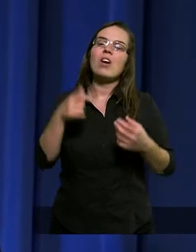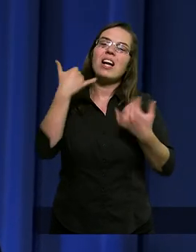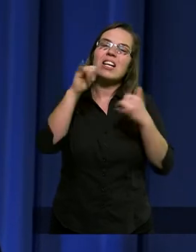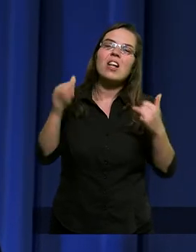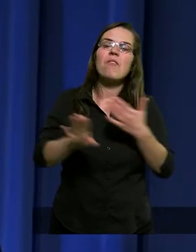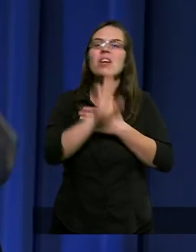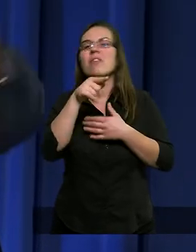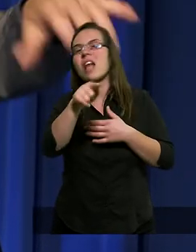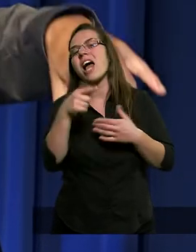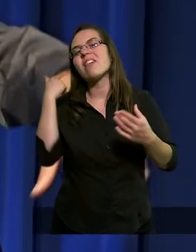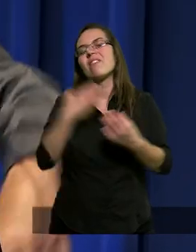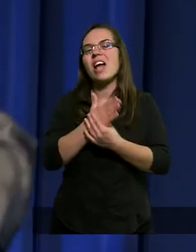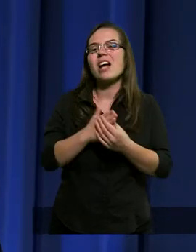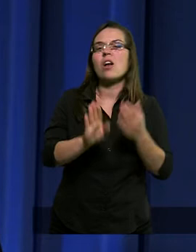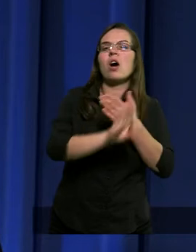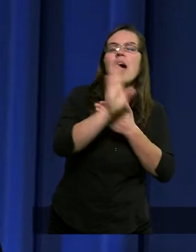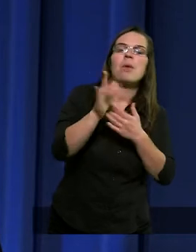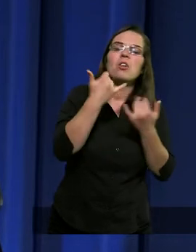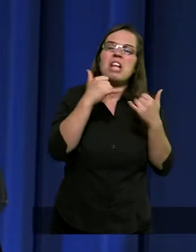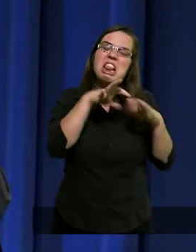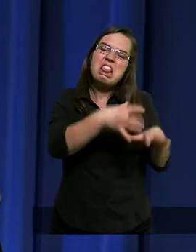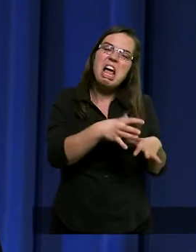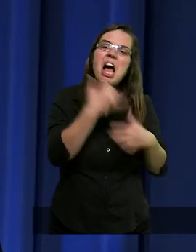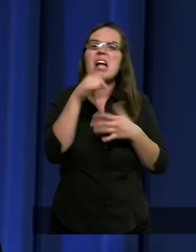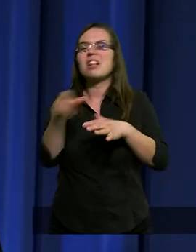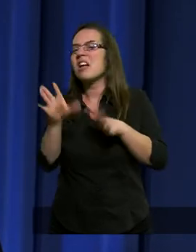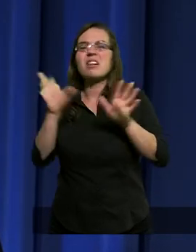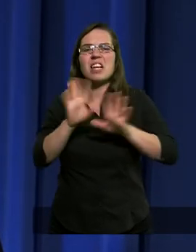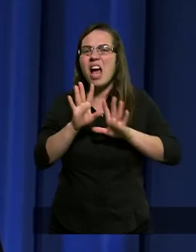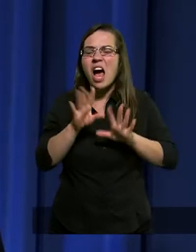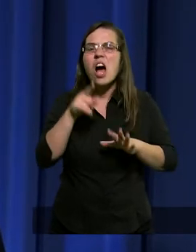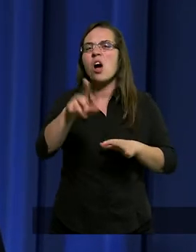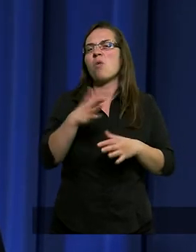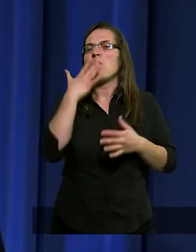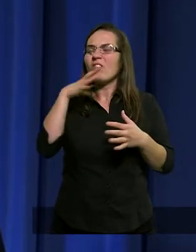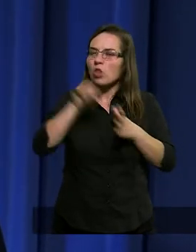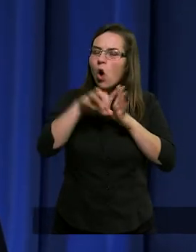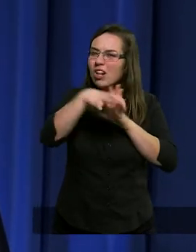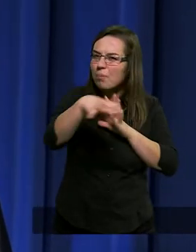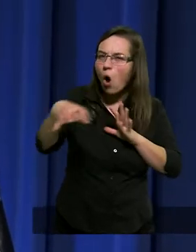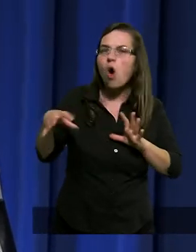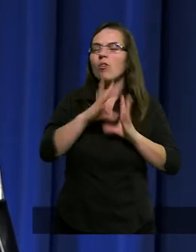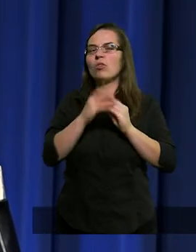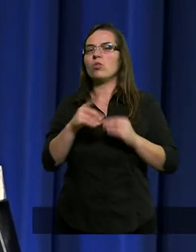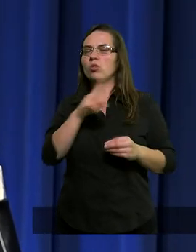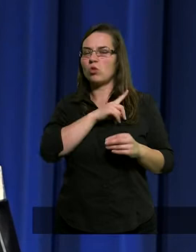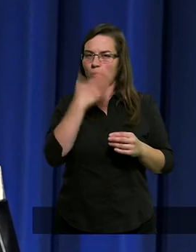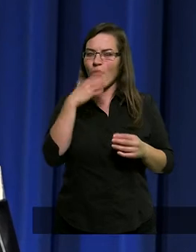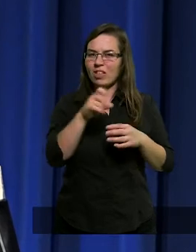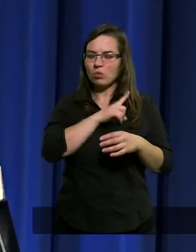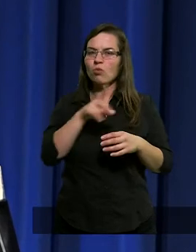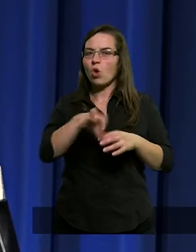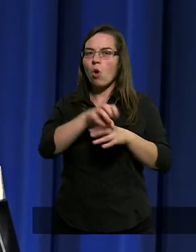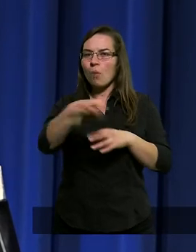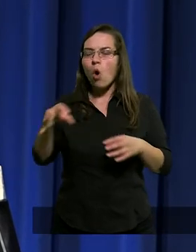reprezentuje, a ten wierny to reprezentuje oczywiście zbór. Nie, on mówił do zboru. Jak również